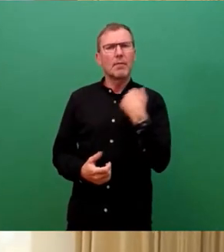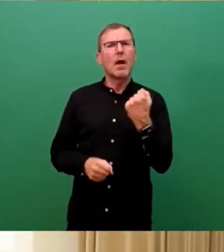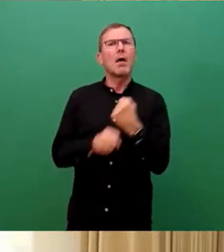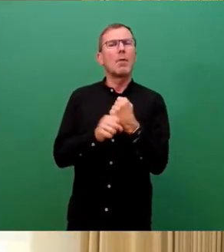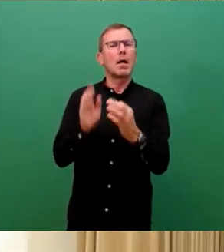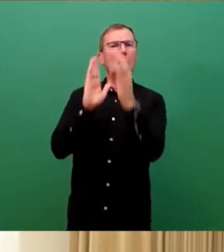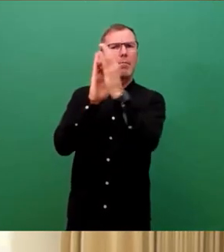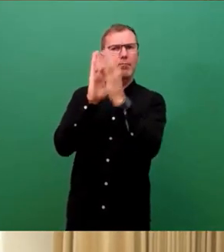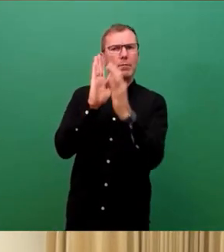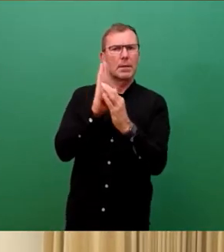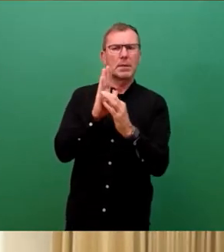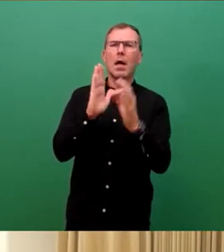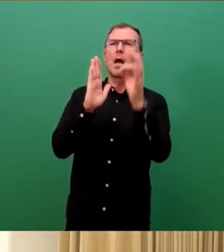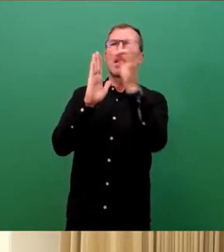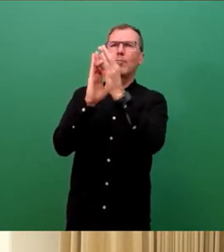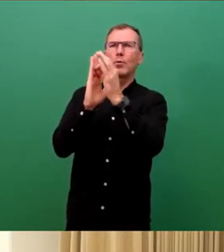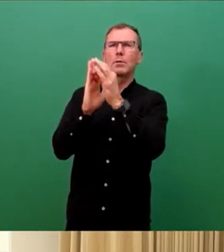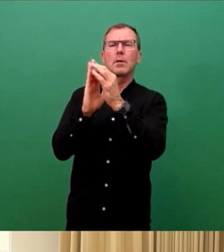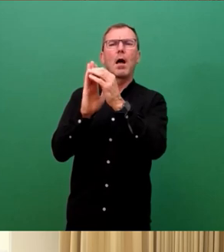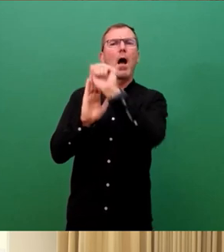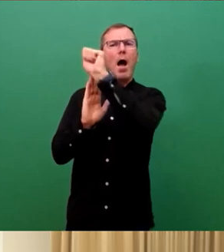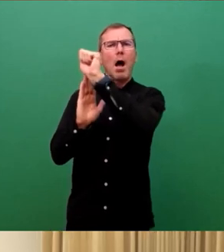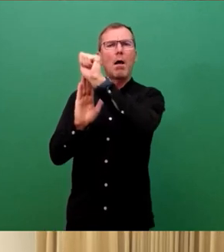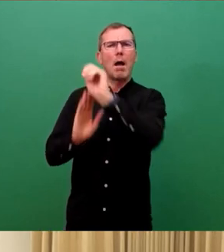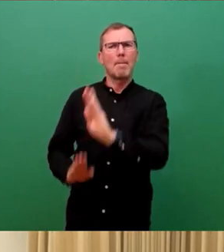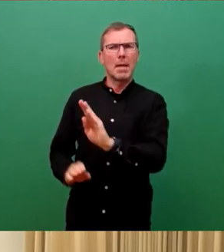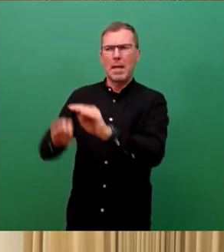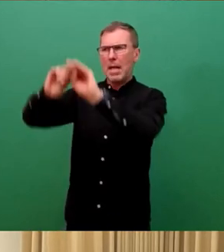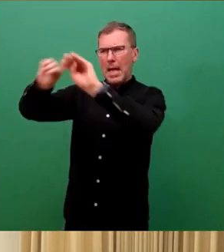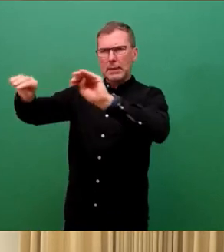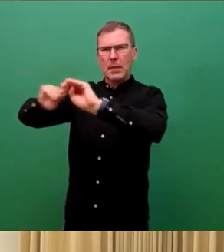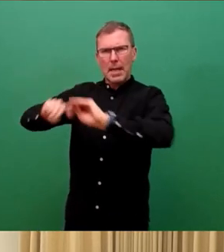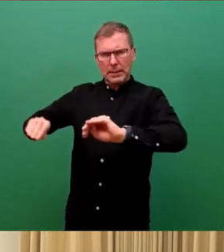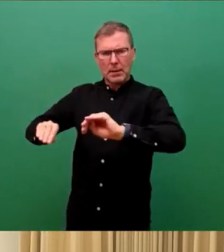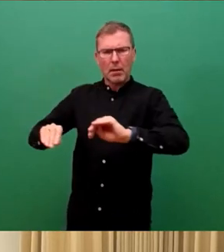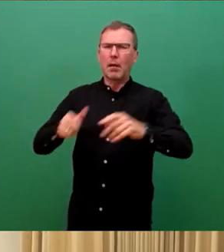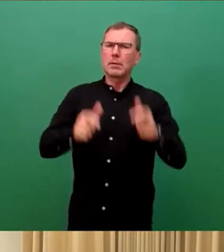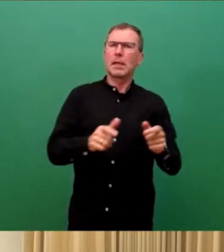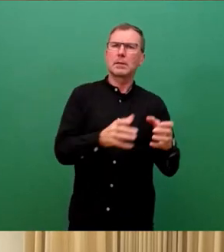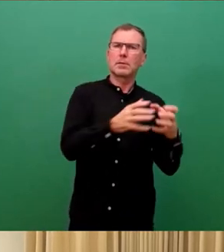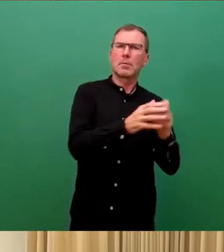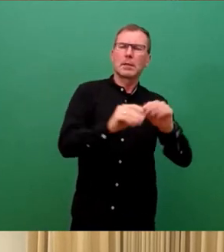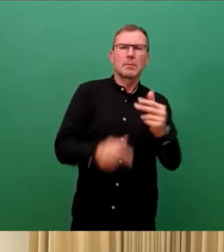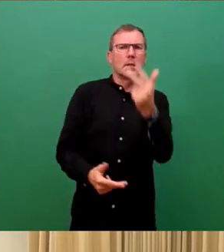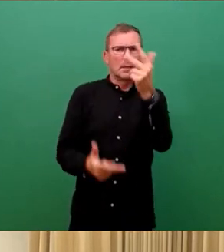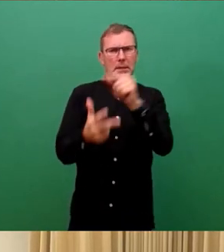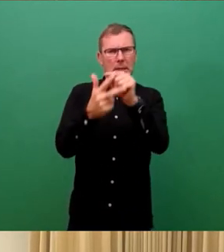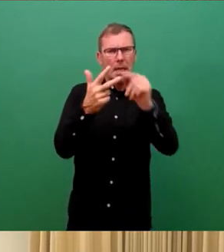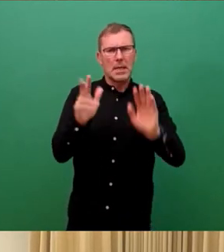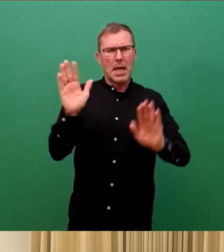separat die Punkte A und B jeweils separat in Abstimmung und dann den Rest der Punkte 1, 2, 3